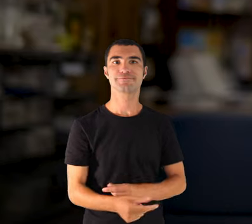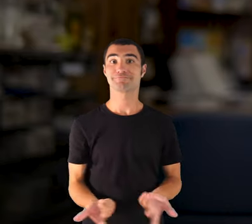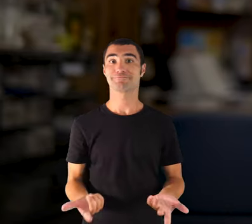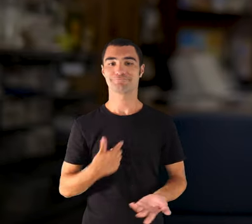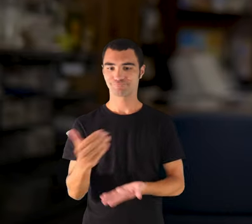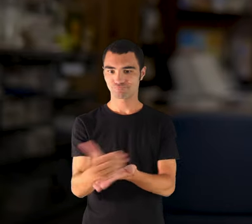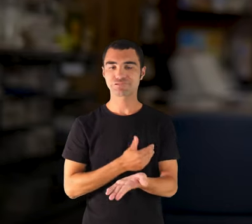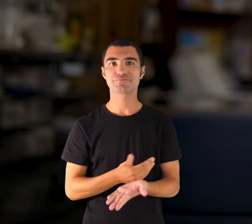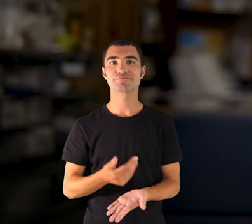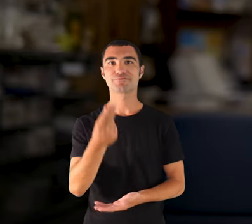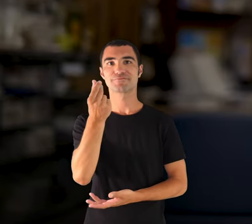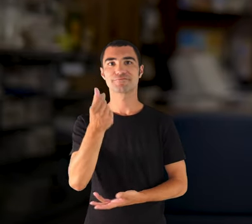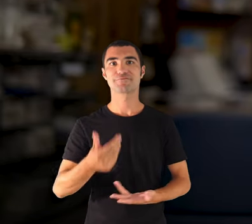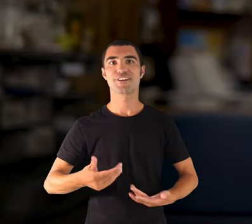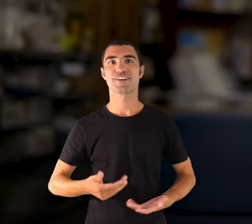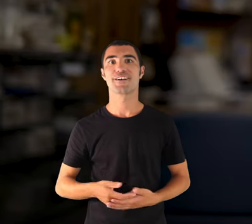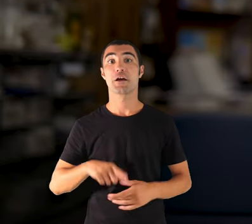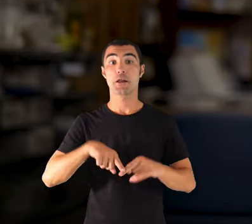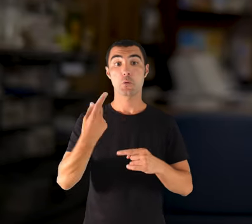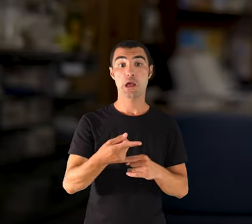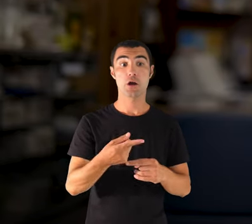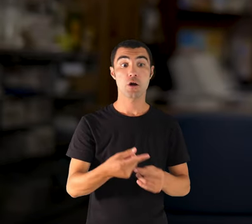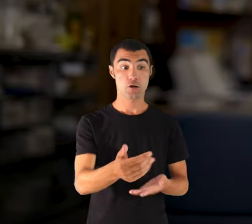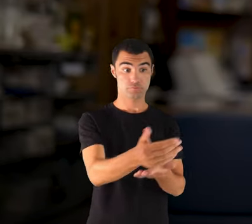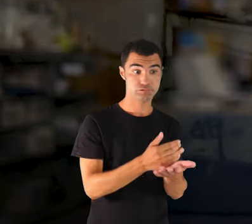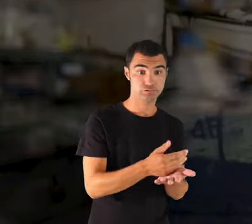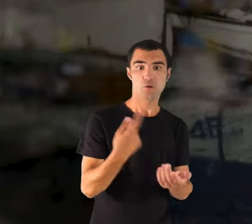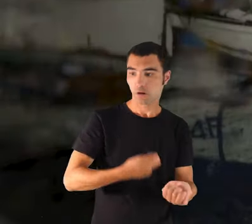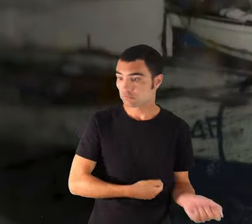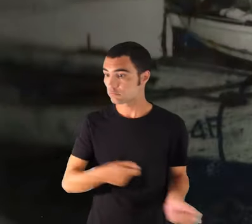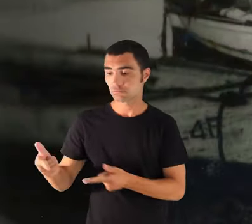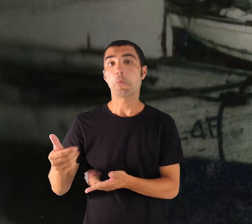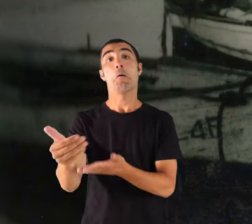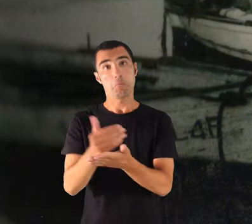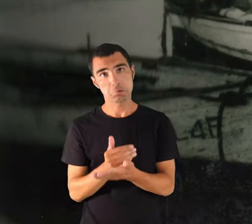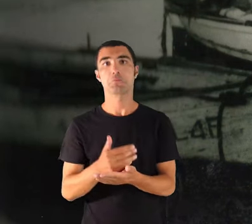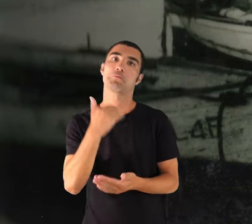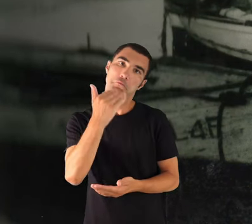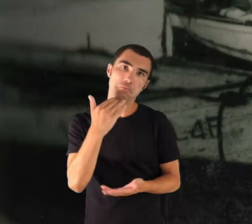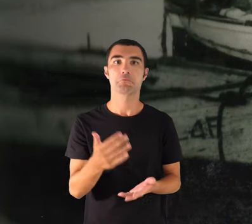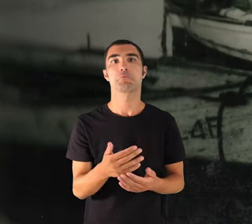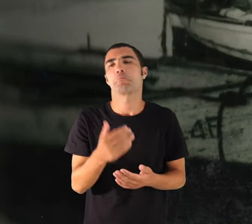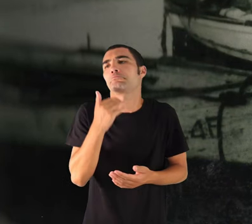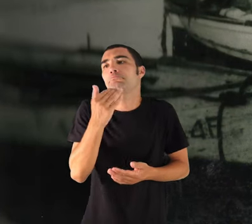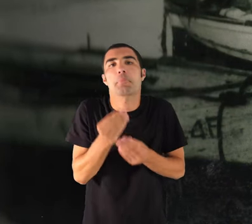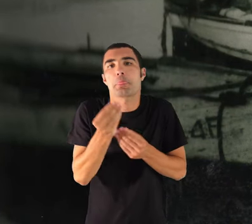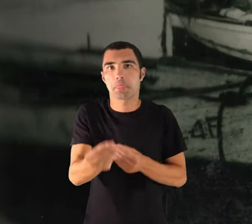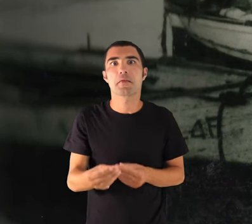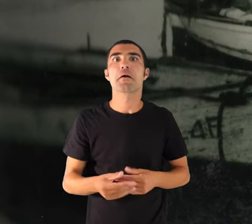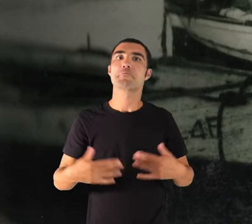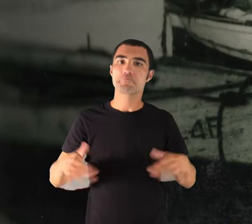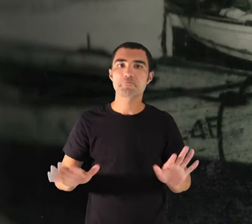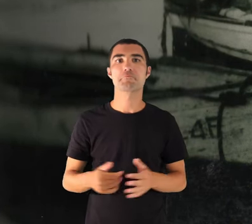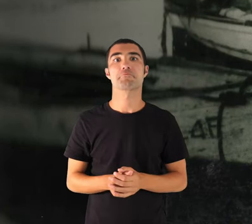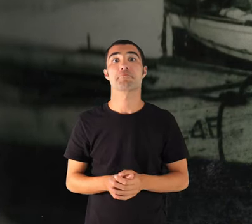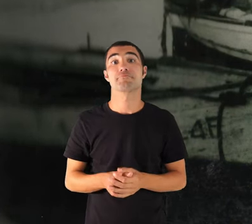per d'això, però després, quan ho vies de treure, ho vies de treure, també te pagaven qualque cosa, no tant, però te pagaven qualque cosa. I així,